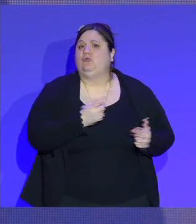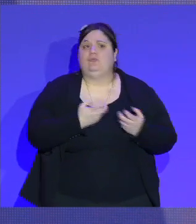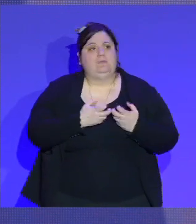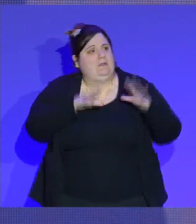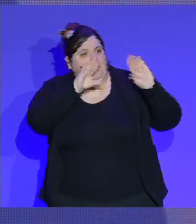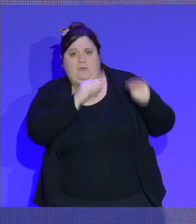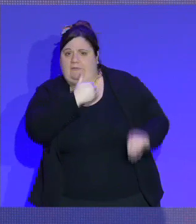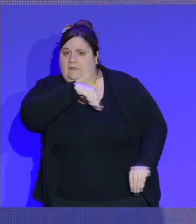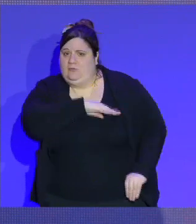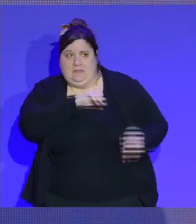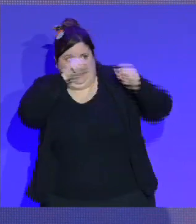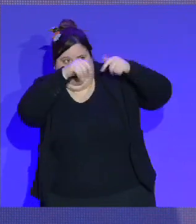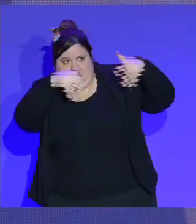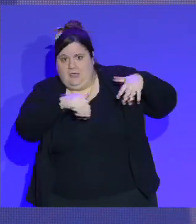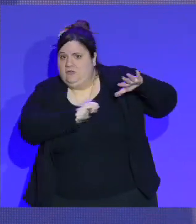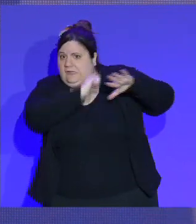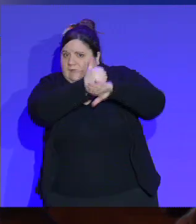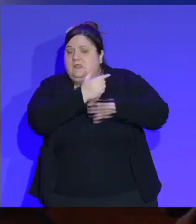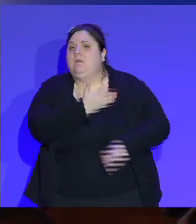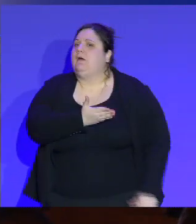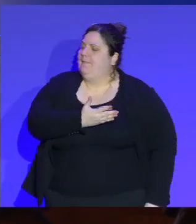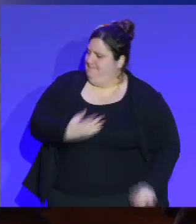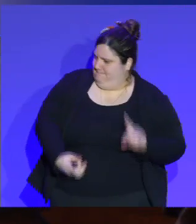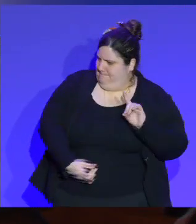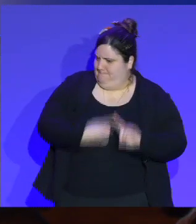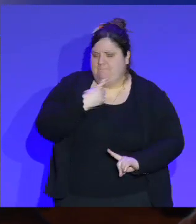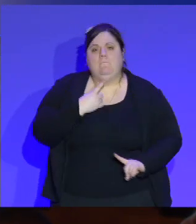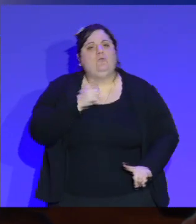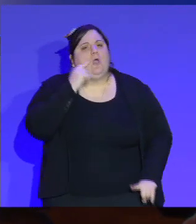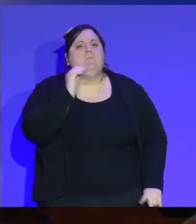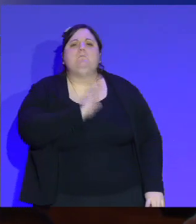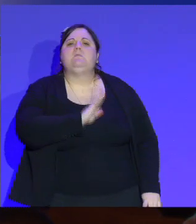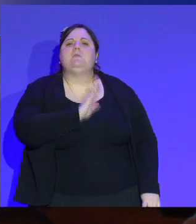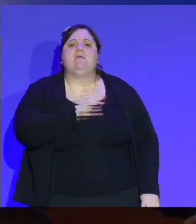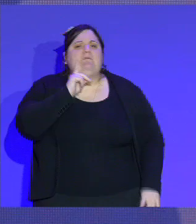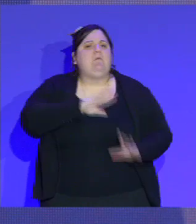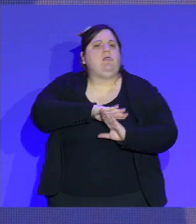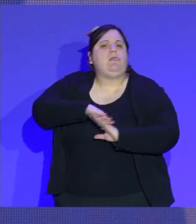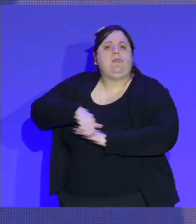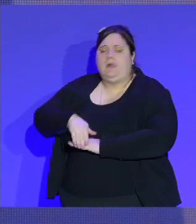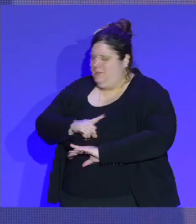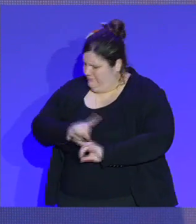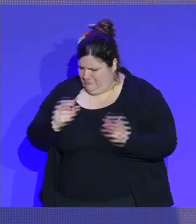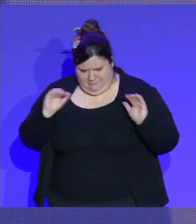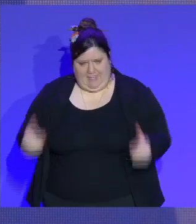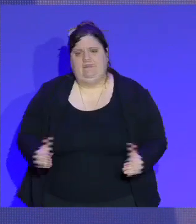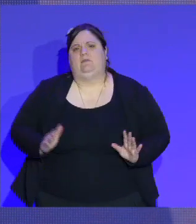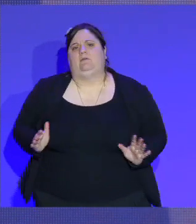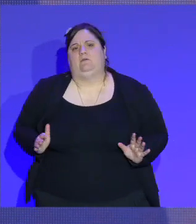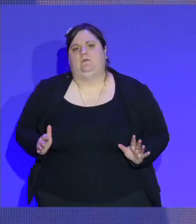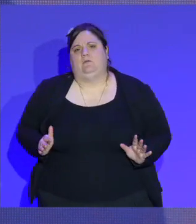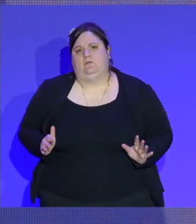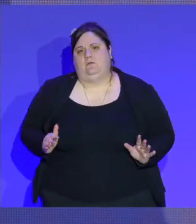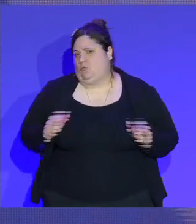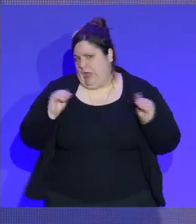responsabilité, évidemment, on arrête avec les discriminations. Discriminer